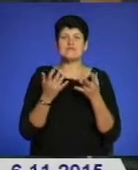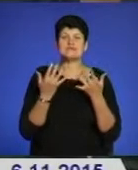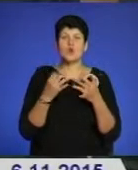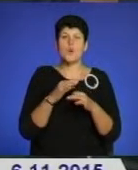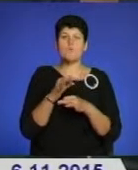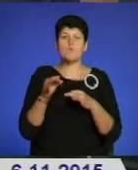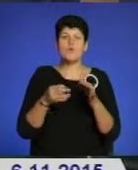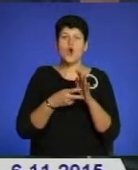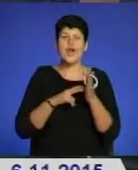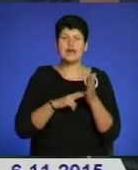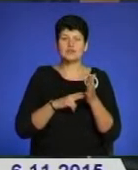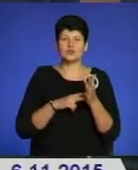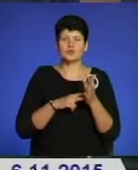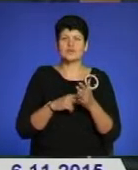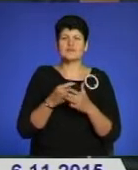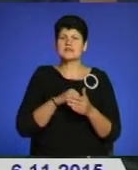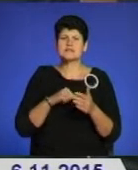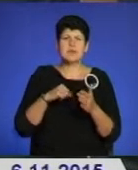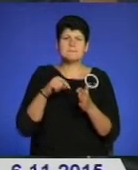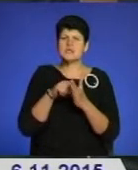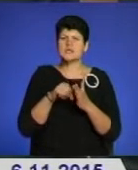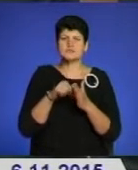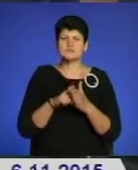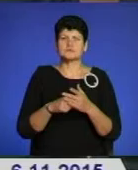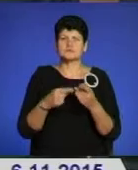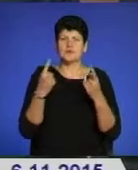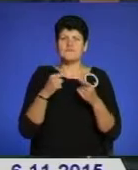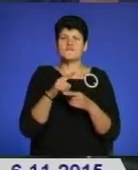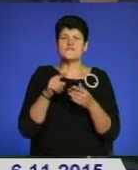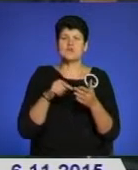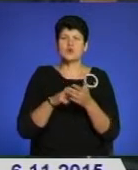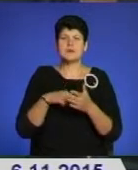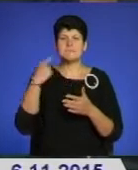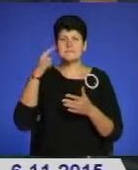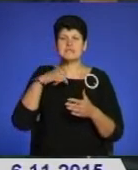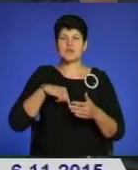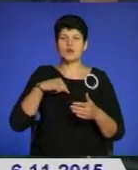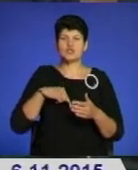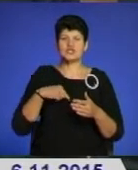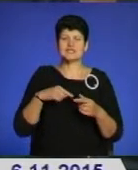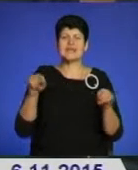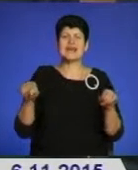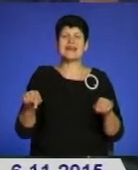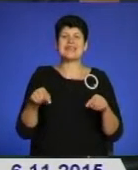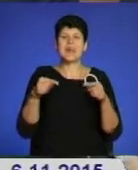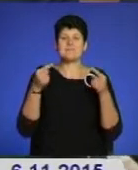Самий такий существенный проєкт – це питання психологічної реабілітації.